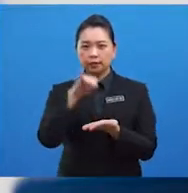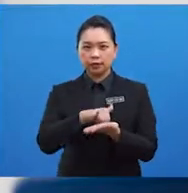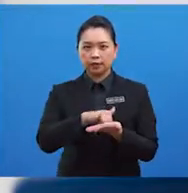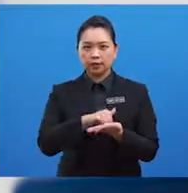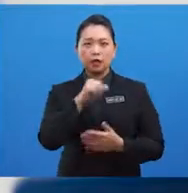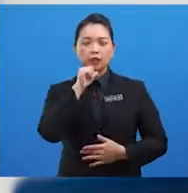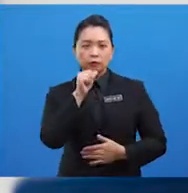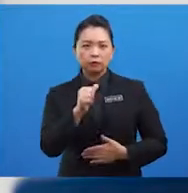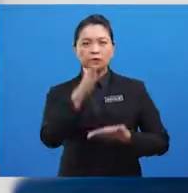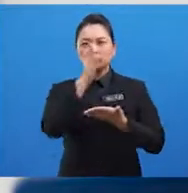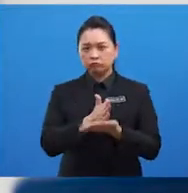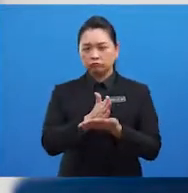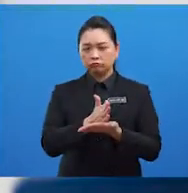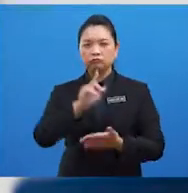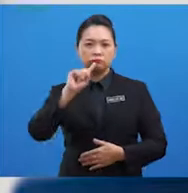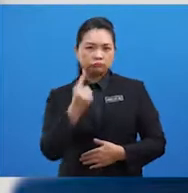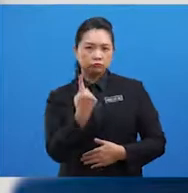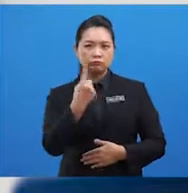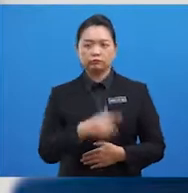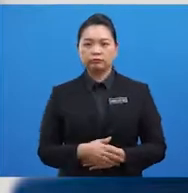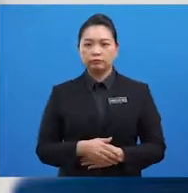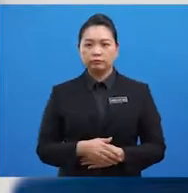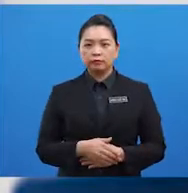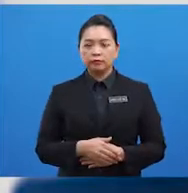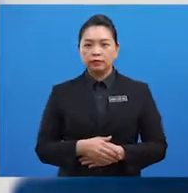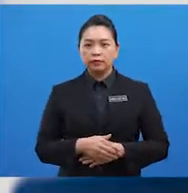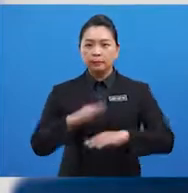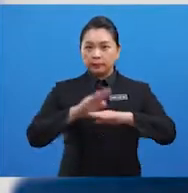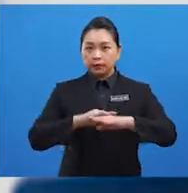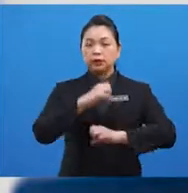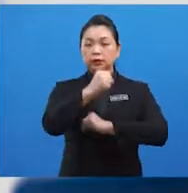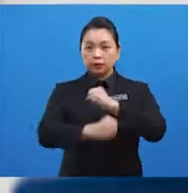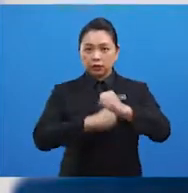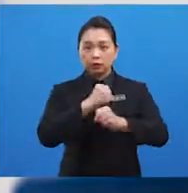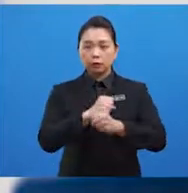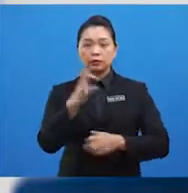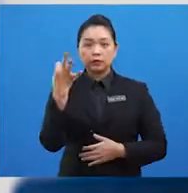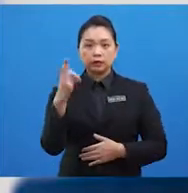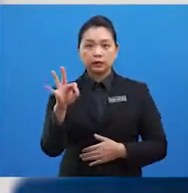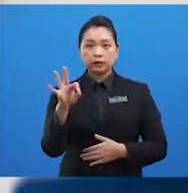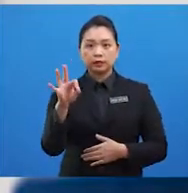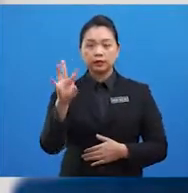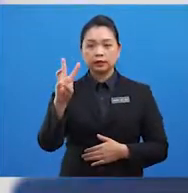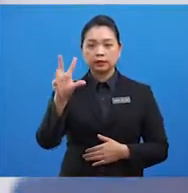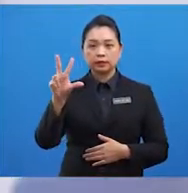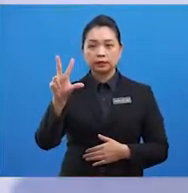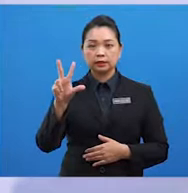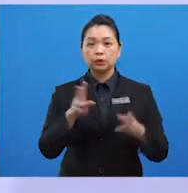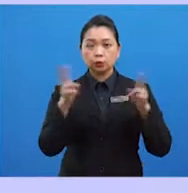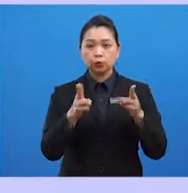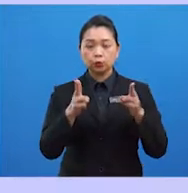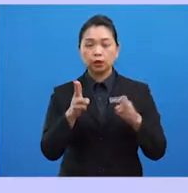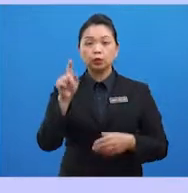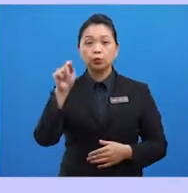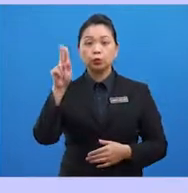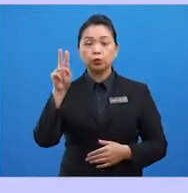bukan terhenti di situ sahaja. Pada tahun 1963, melalui usaha Tunku Abdul